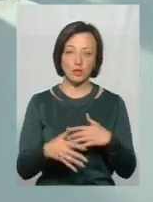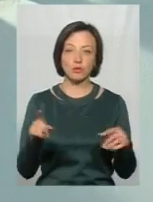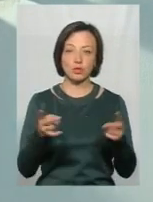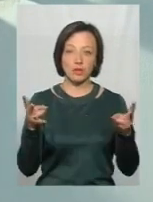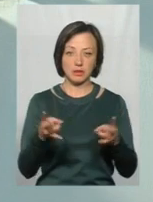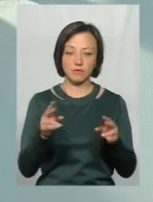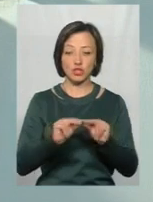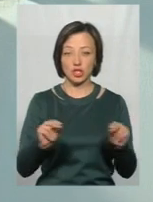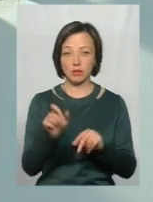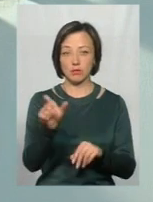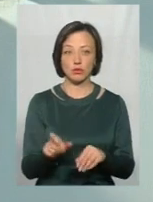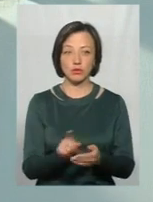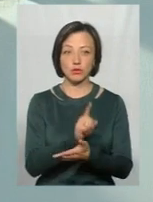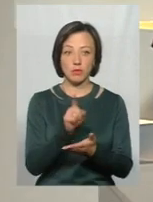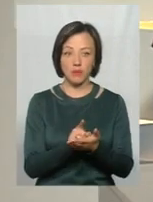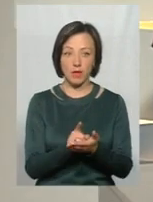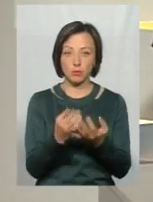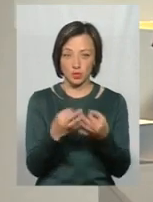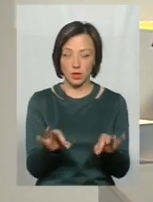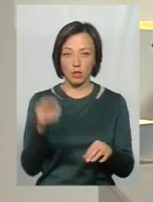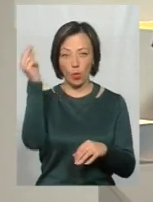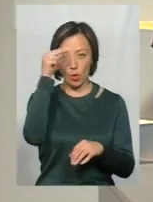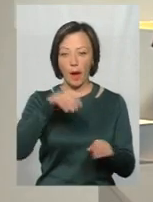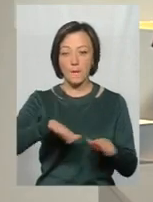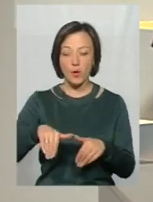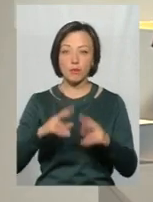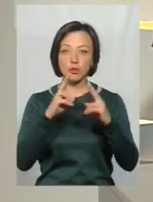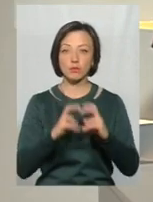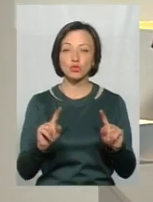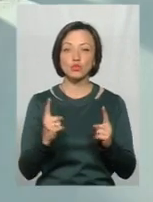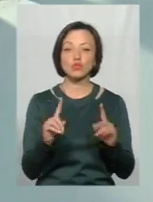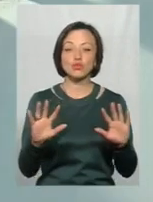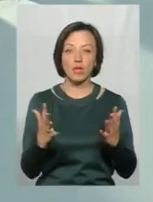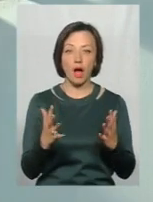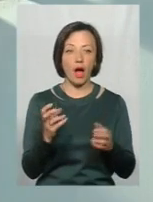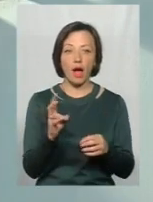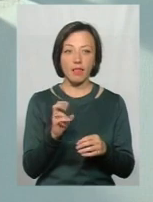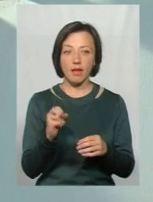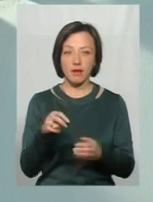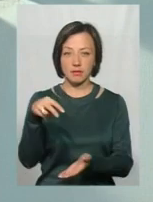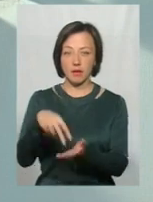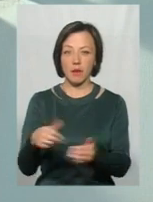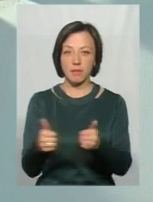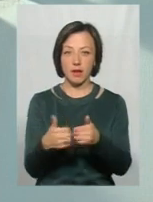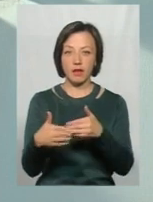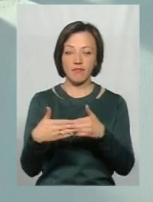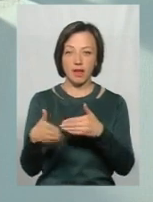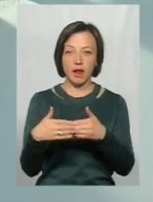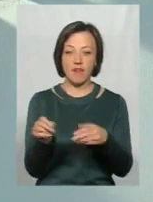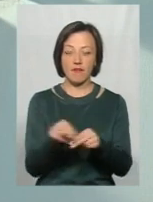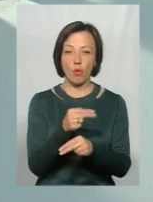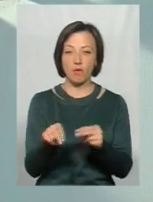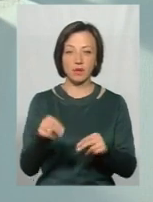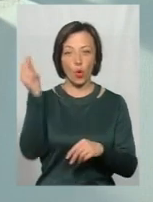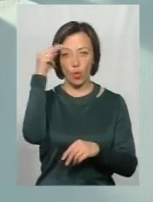що теж вчитель просто його зобов'язаний. Пустити на урок, а вже потім розбиратися, чому що і як, а не ставити біля дверей і виховувати. І